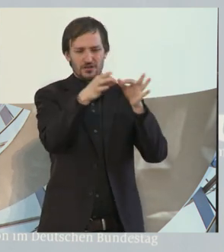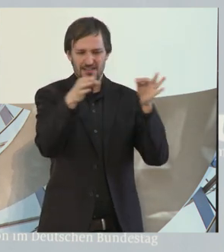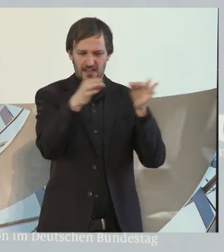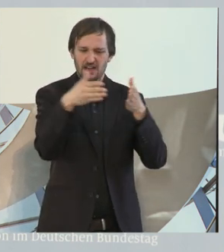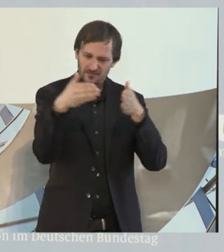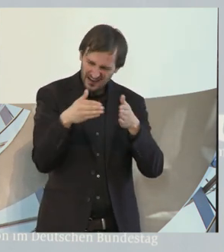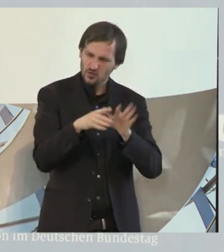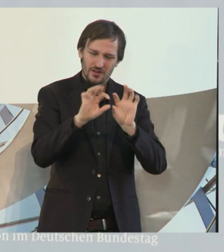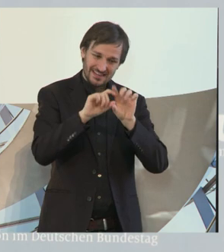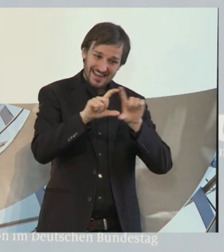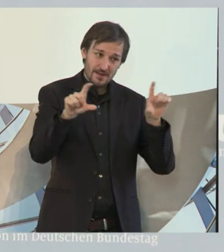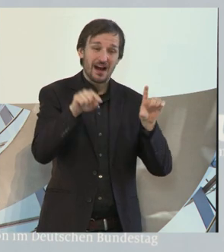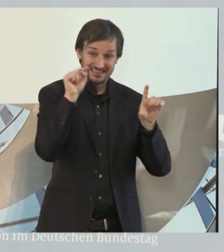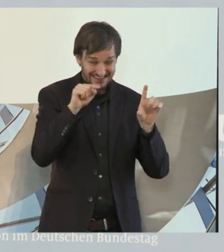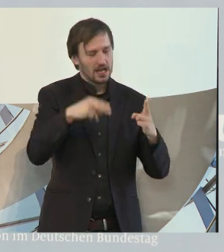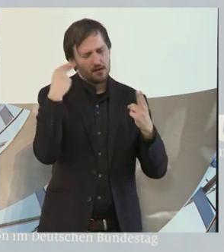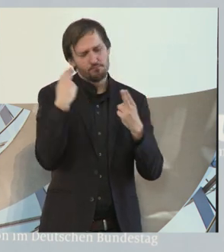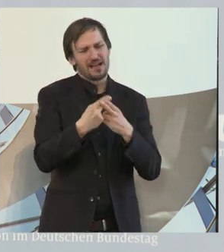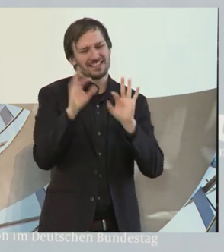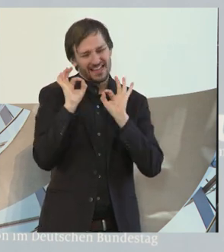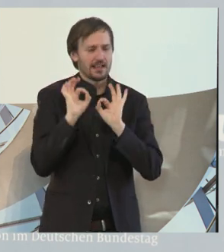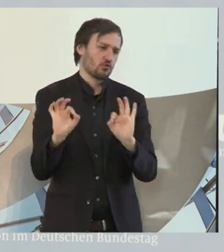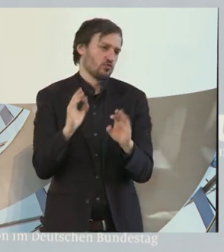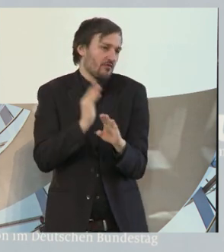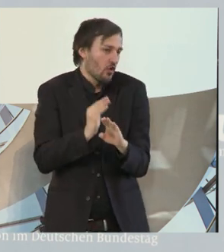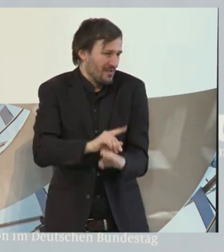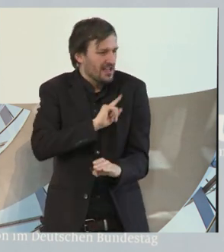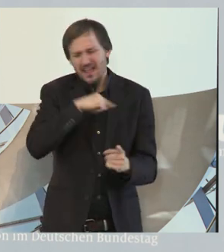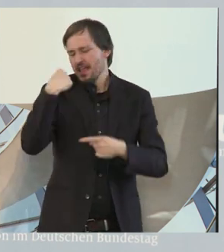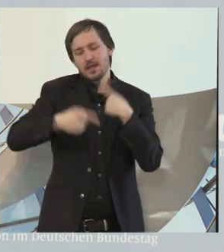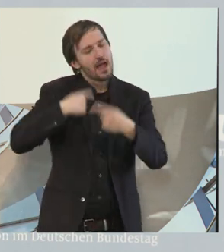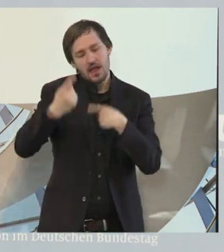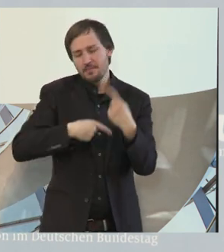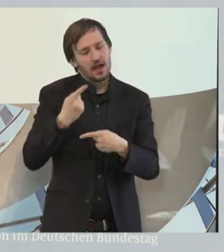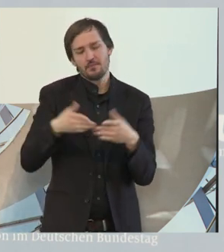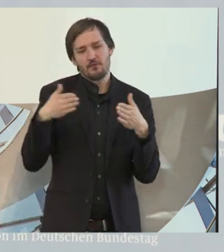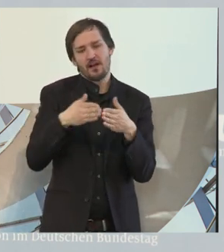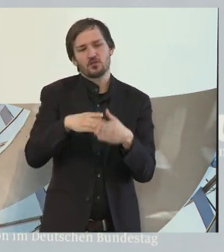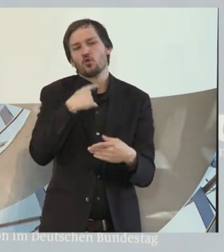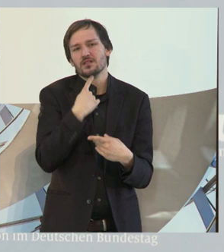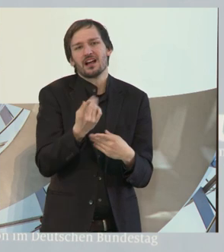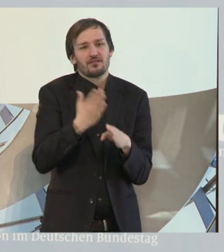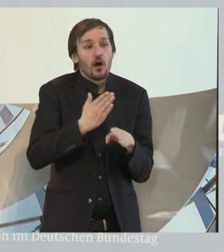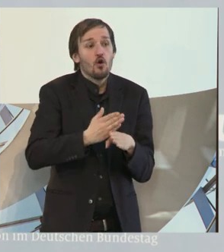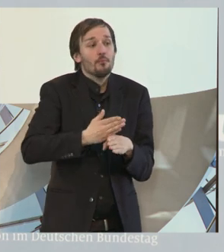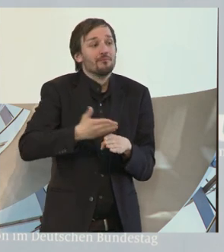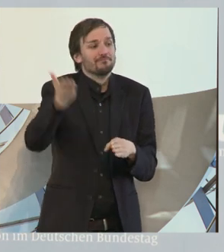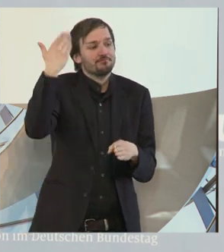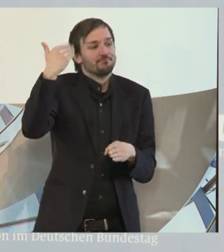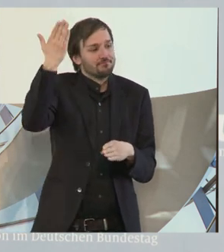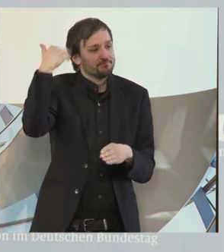Wir haben immer gesagt, wir haben immer gesagt, dass vor allen Dingen nach den leidvollen Erfahrungen